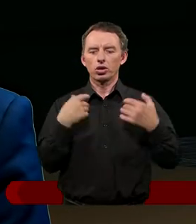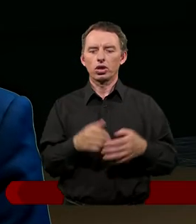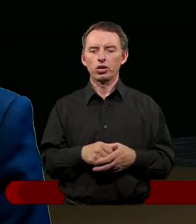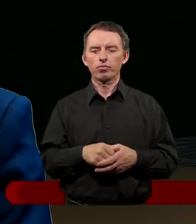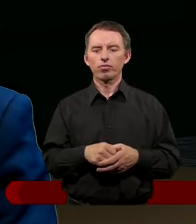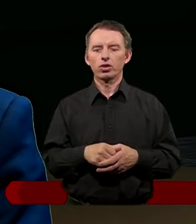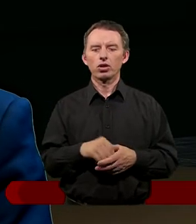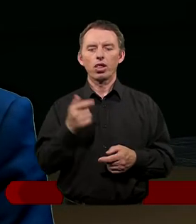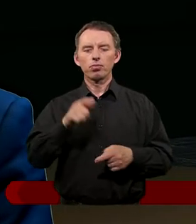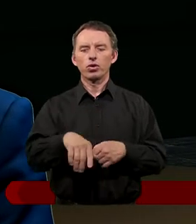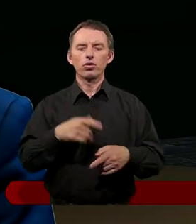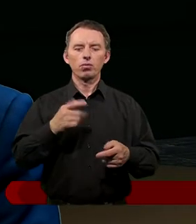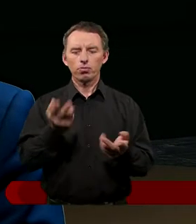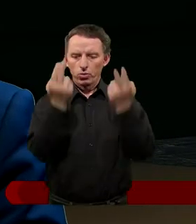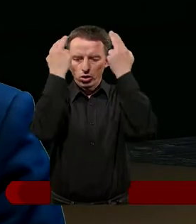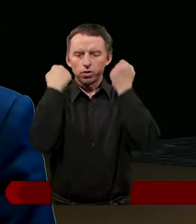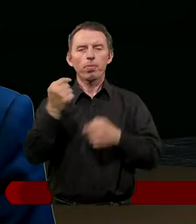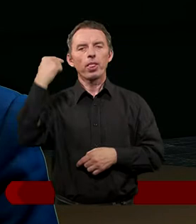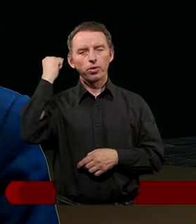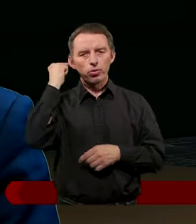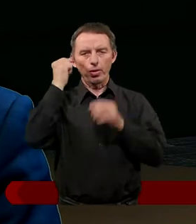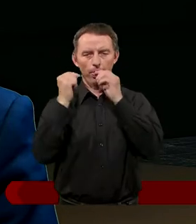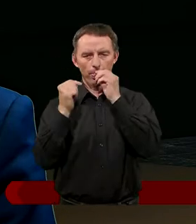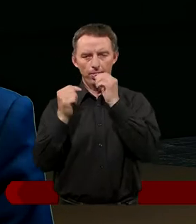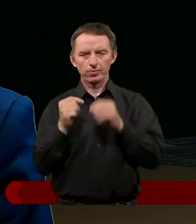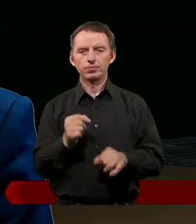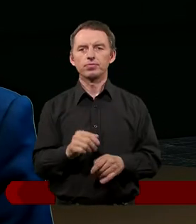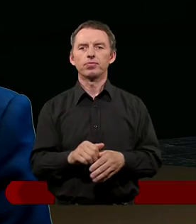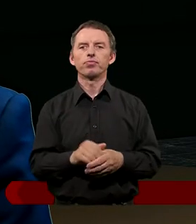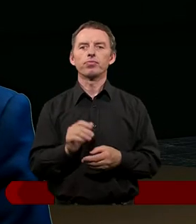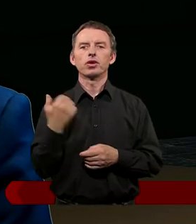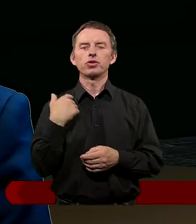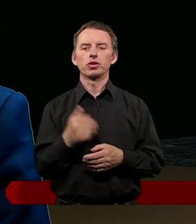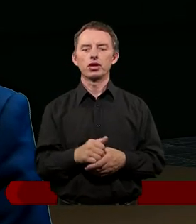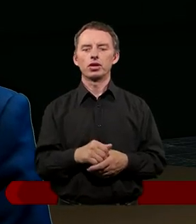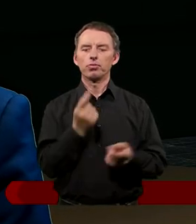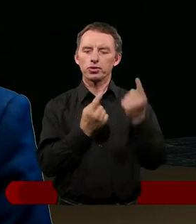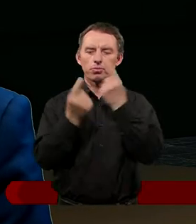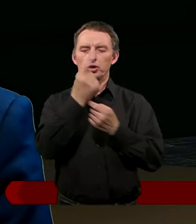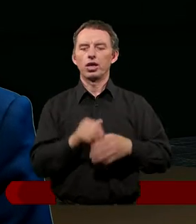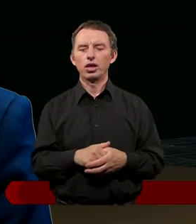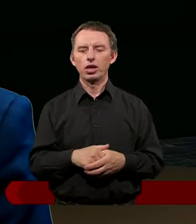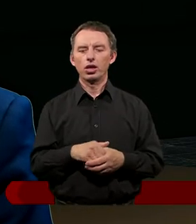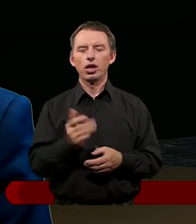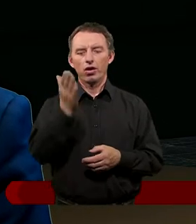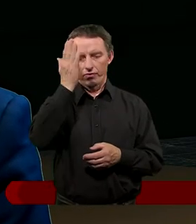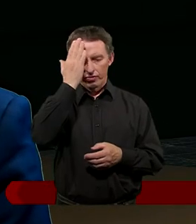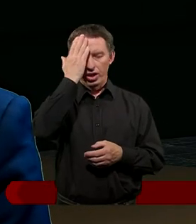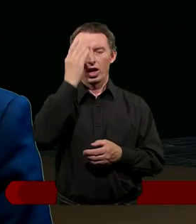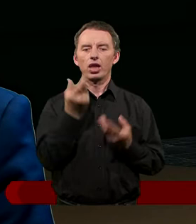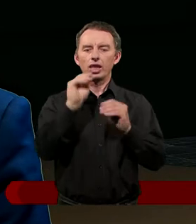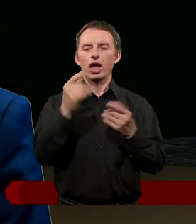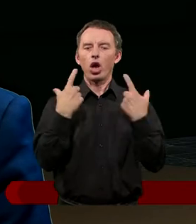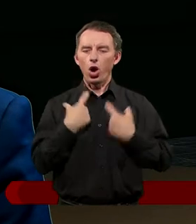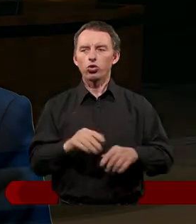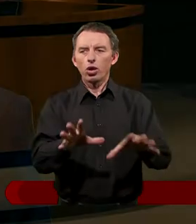jest pokorni, to słucha i zreflektowałby się, obiektywnie to przemyślał i by więcej osób na pewno przyjęło